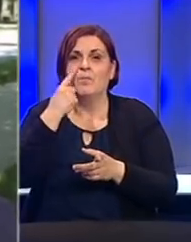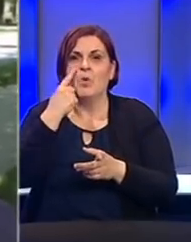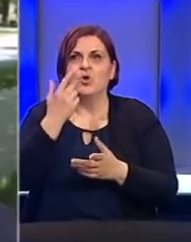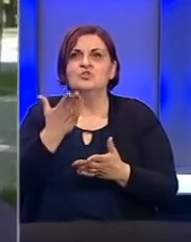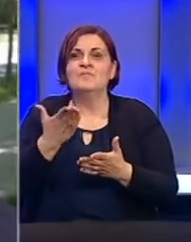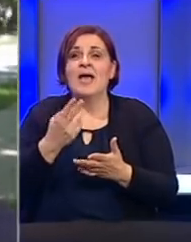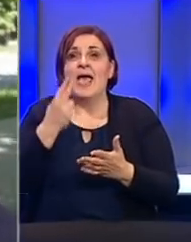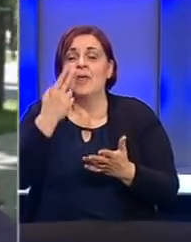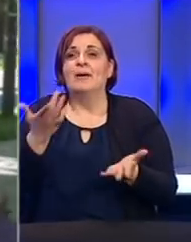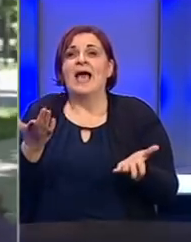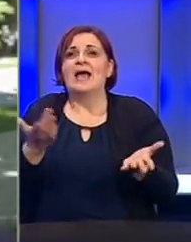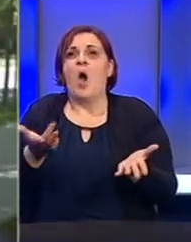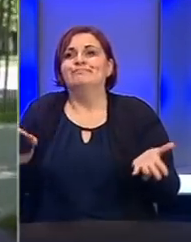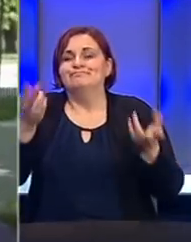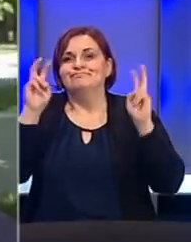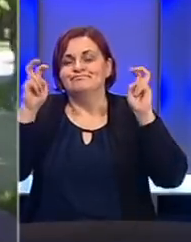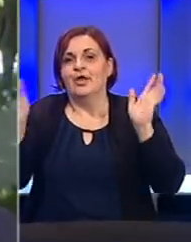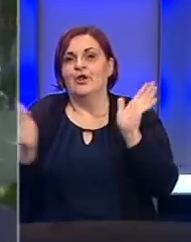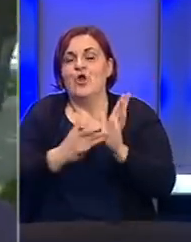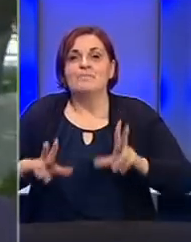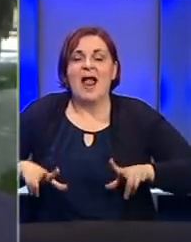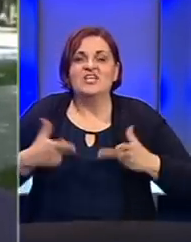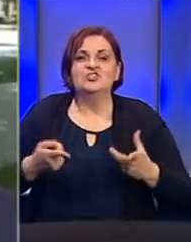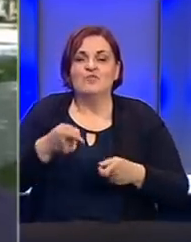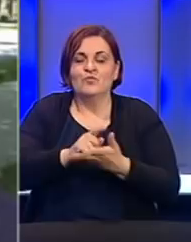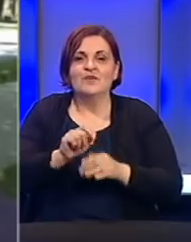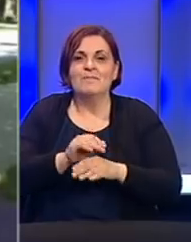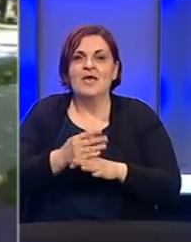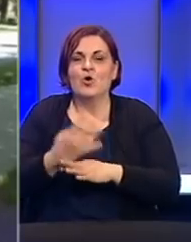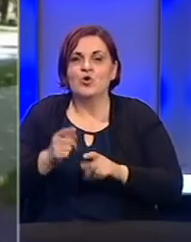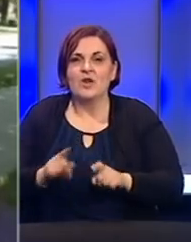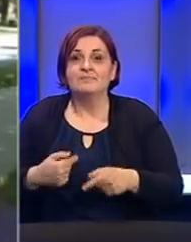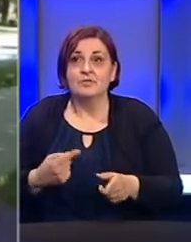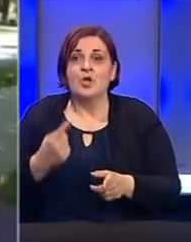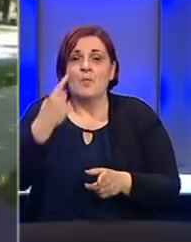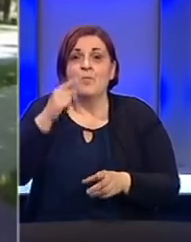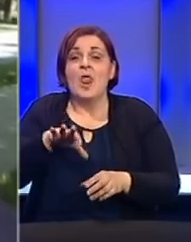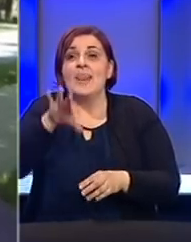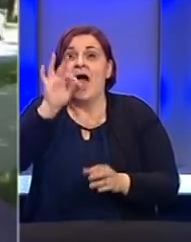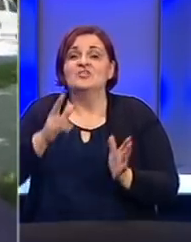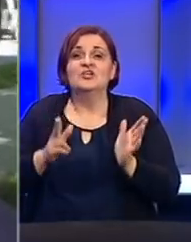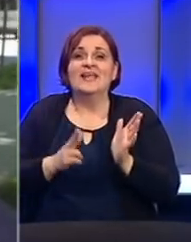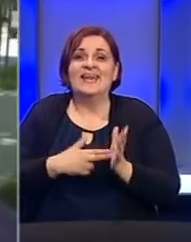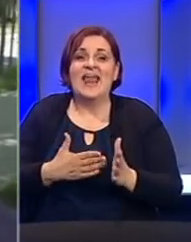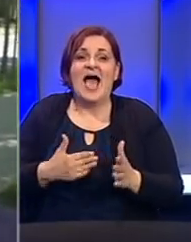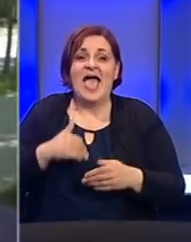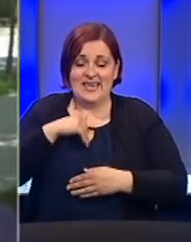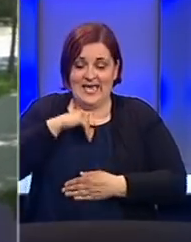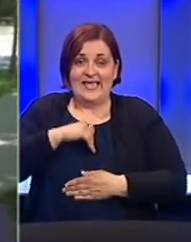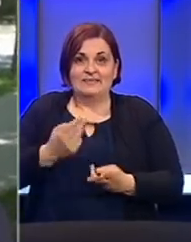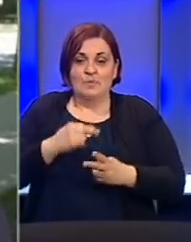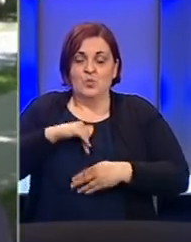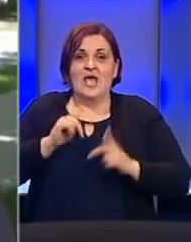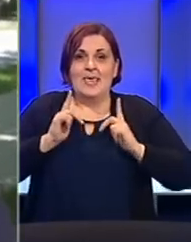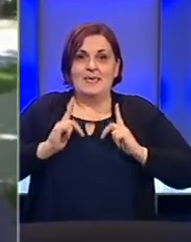održati privid normalnog života u doba pandemije? Tako što sam pokušala naći način da zadržim svoj unutarnji mir,